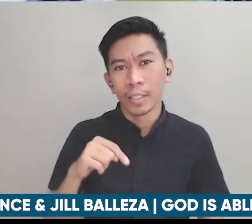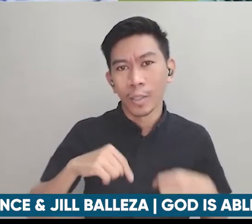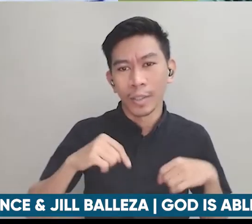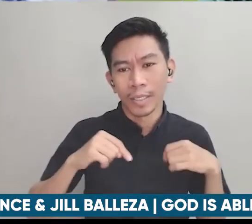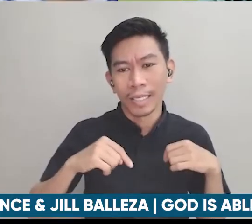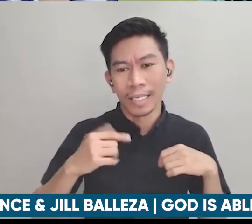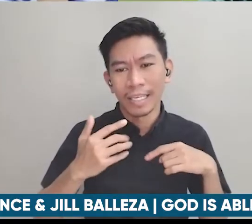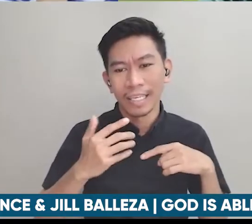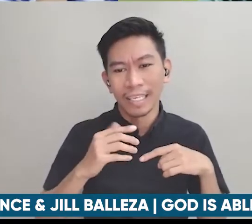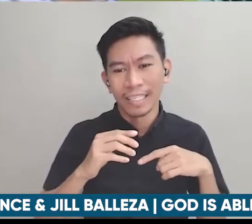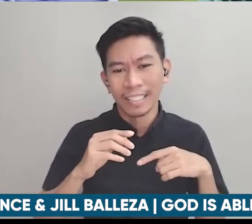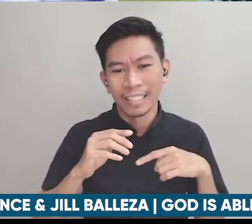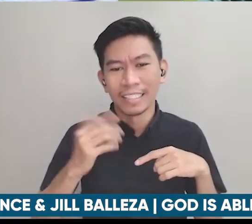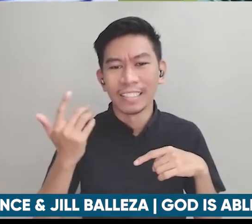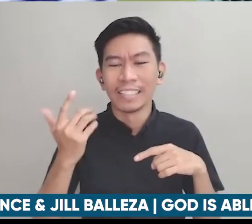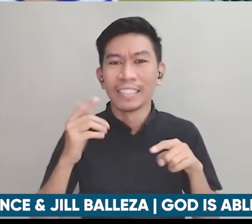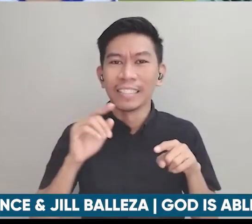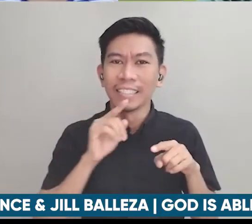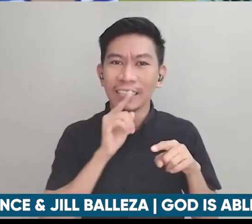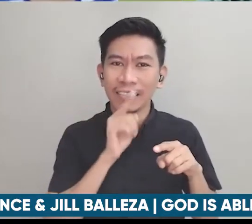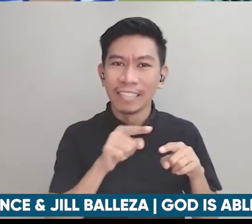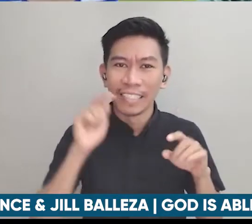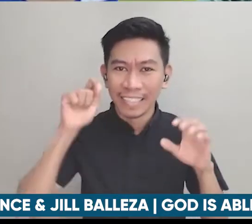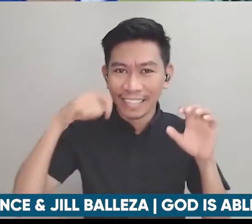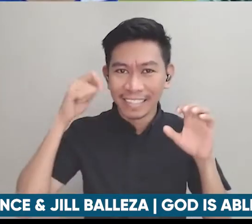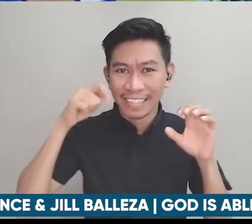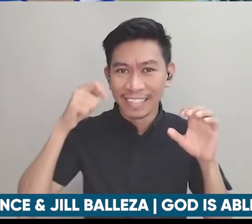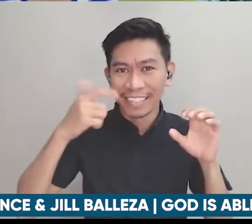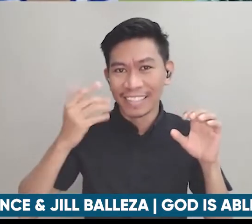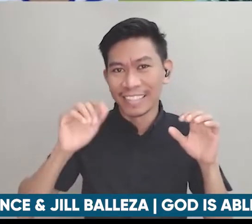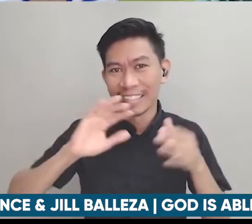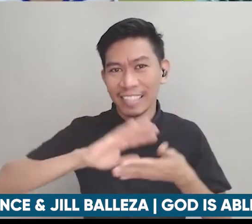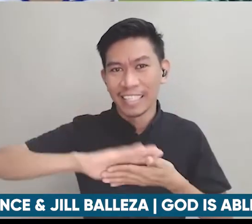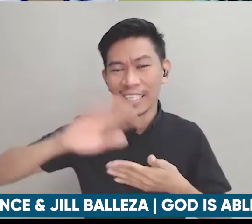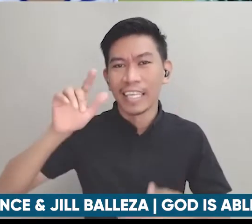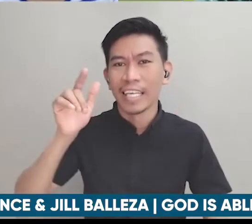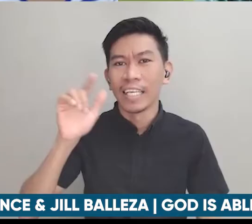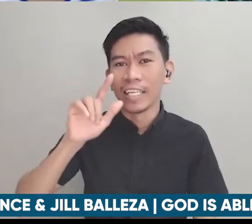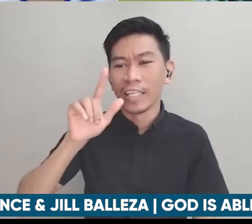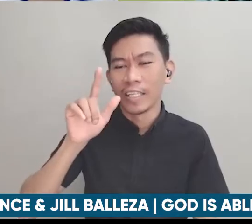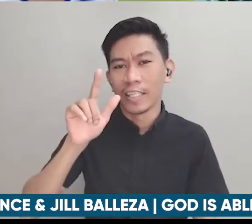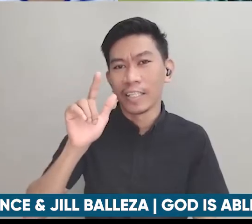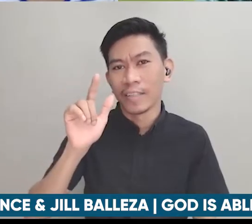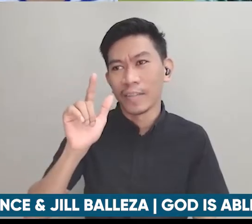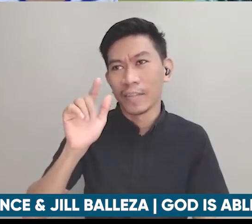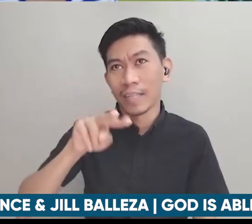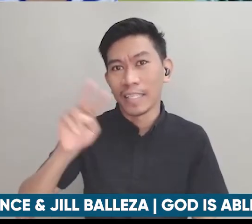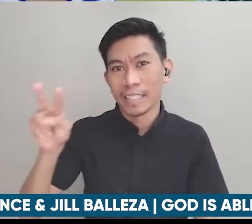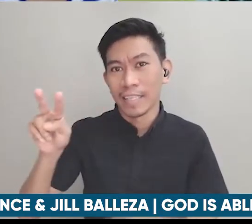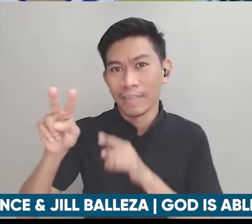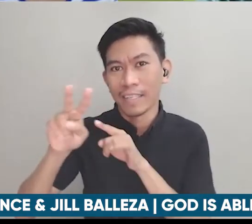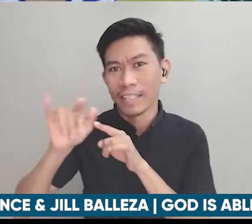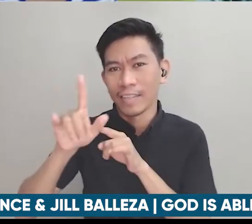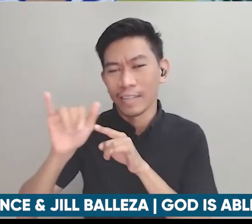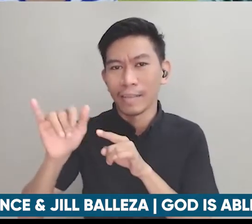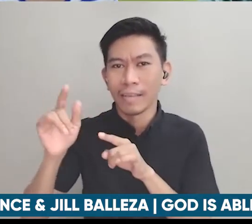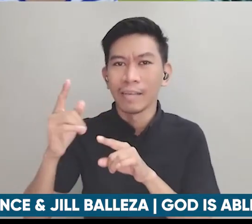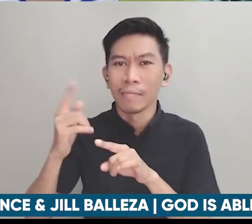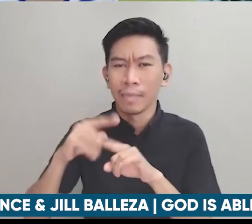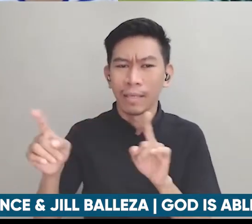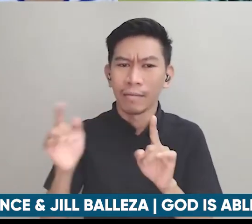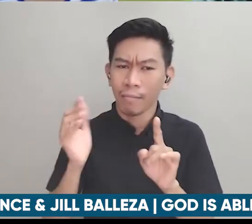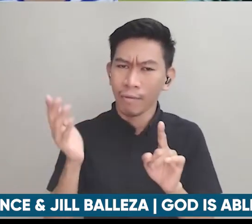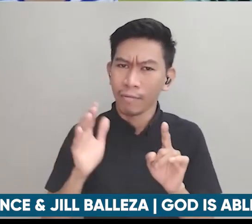na most likely yung event na yun pero yung kanilang panawagan remains the same I'm really thankful na binigan sila ni Lord ng vision for their immediate